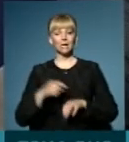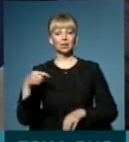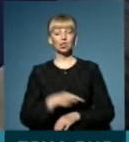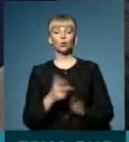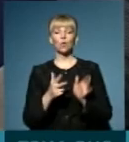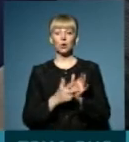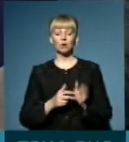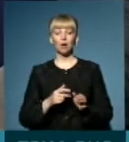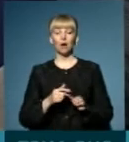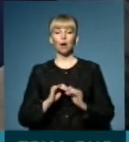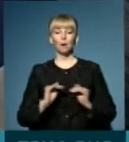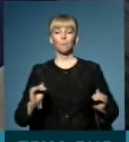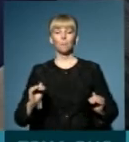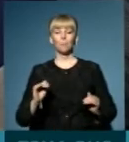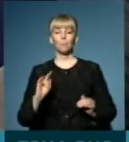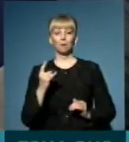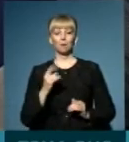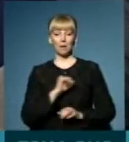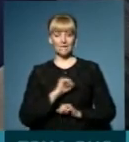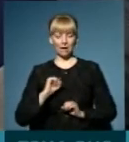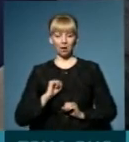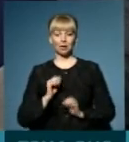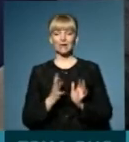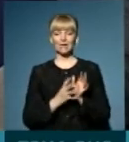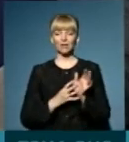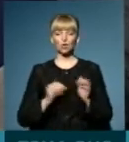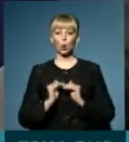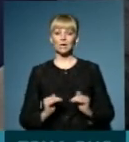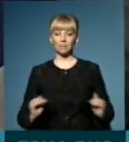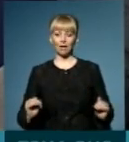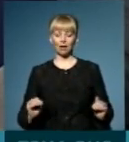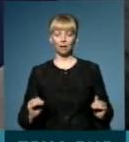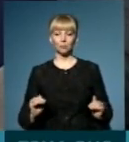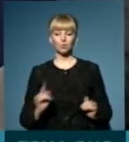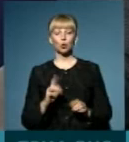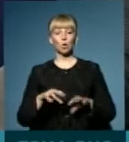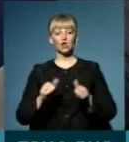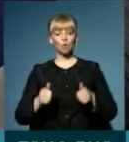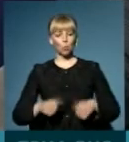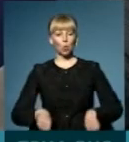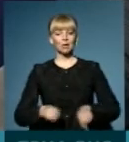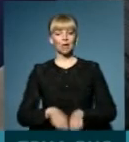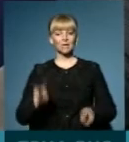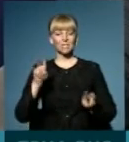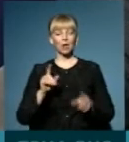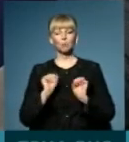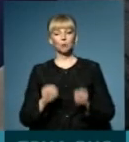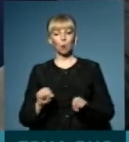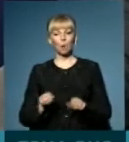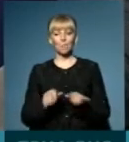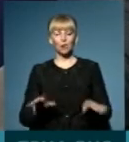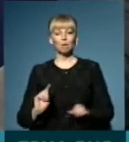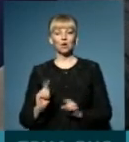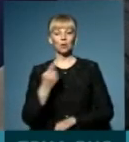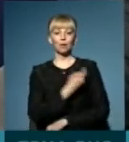1800 і педіатр – 900 дітей. А для того, щоб сформувати так звану спроможну мережу